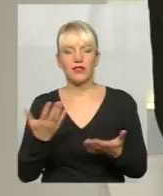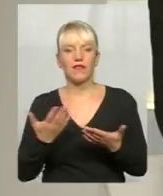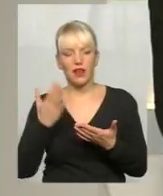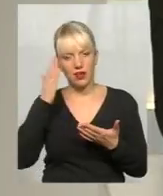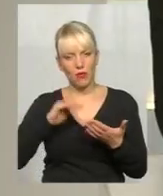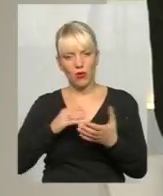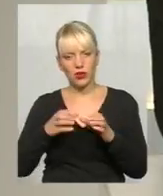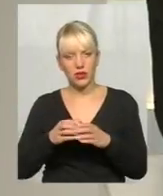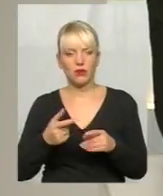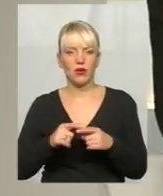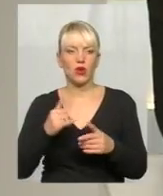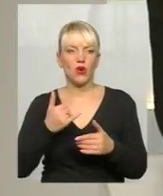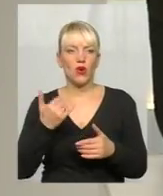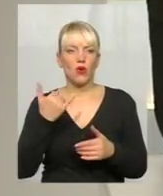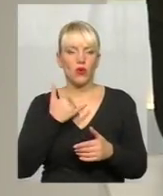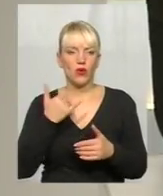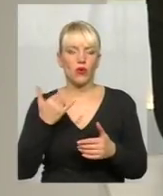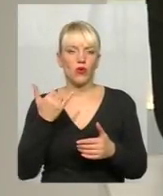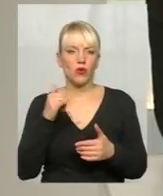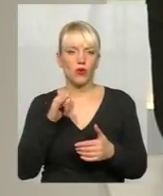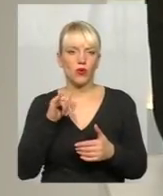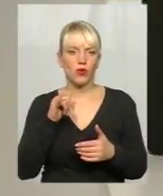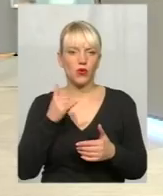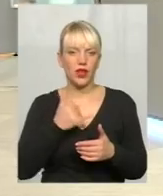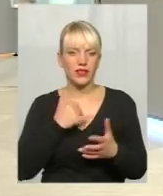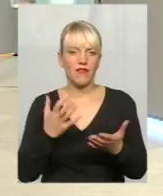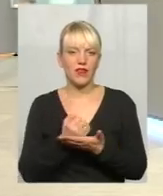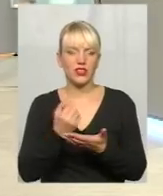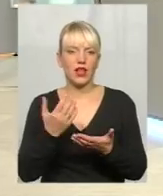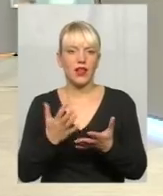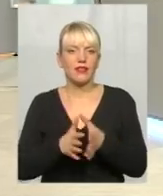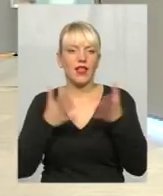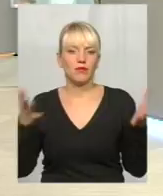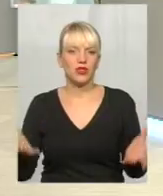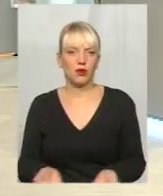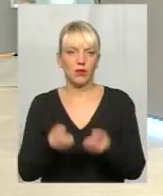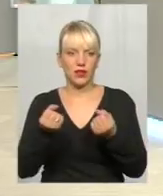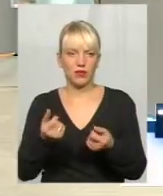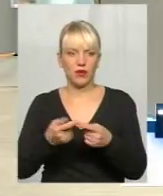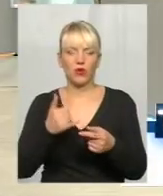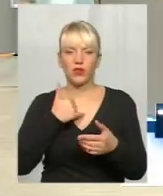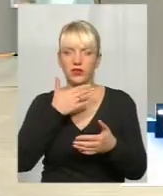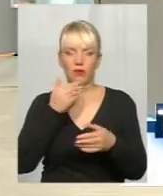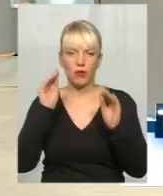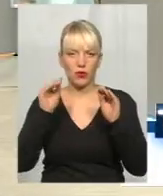партій в нас найбільша підтримка вийшла? Чи це могло... Дивіться, ні, справді в тому, що поки ми не маємо протоколів про підрахунок в ОСІ, про